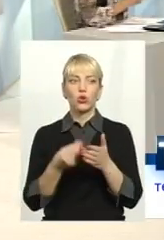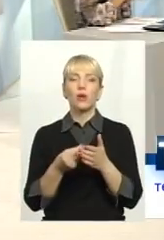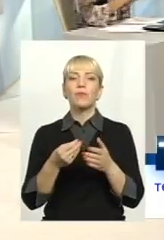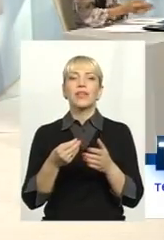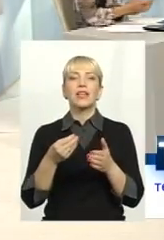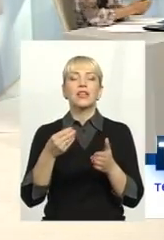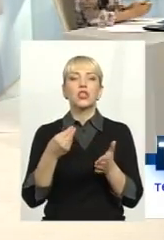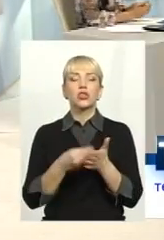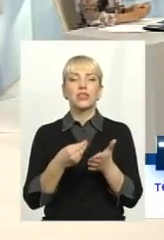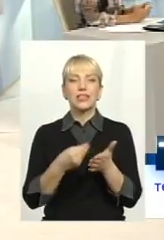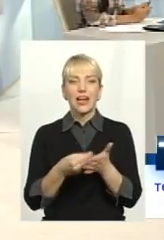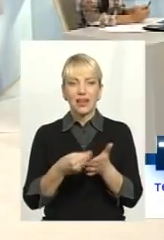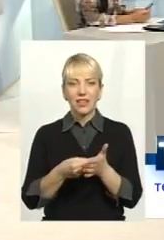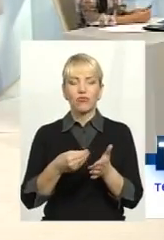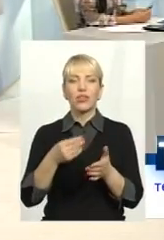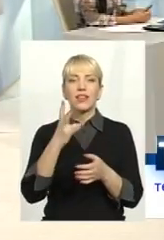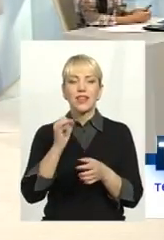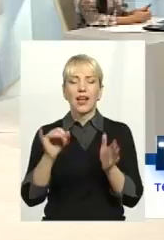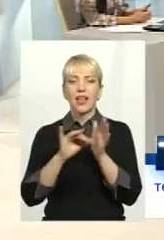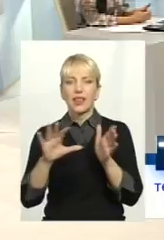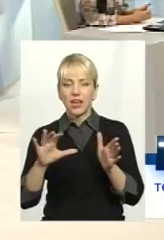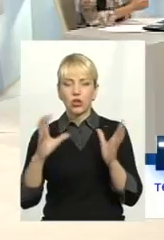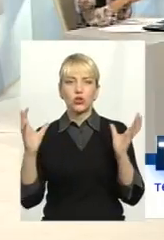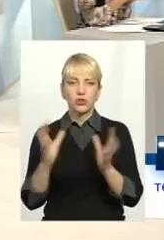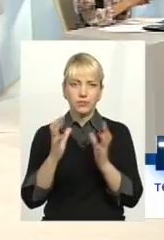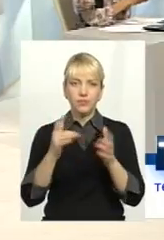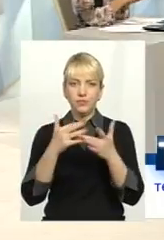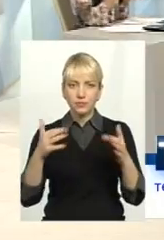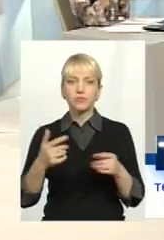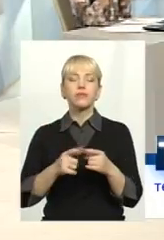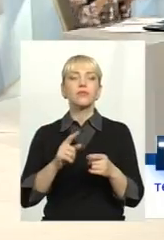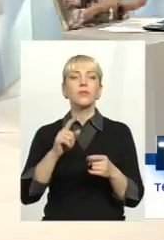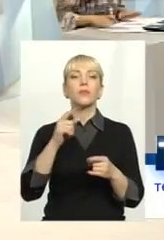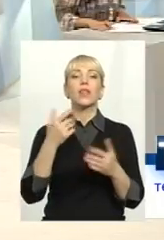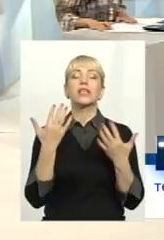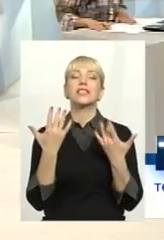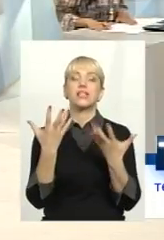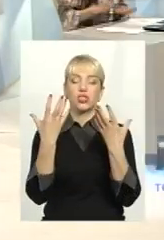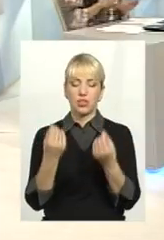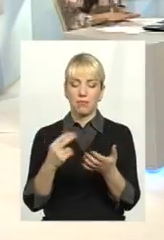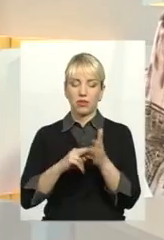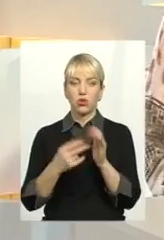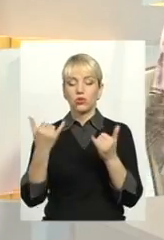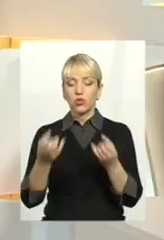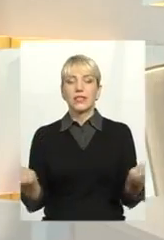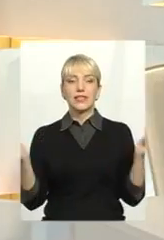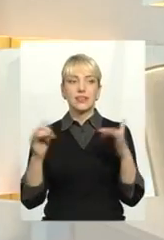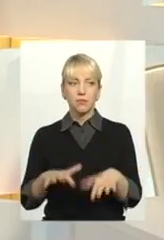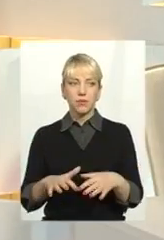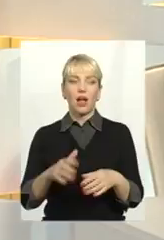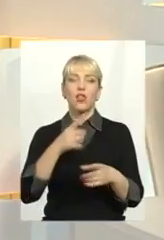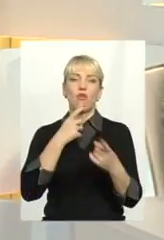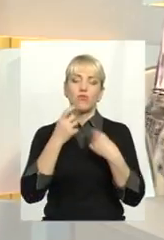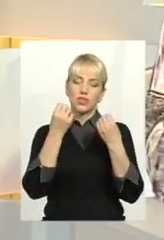електроенергозбереження. Ще плануєте скільки і насамперед? От зібрали сьогодні, говорили з простими